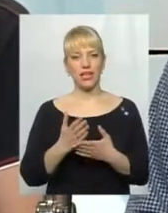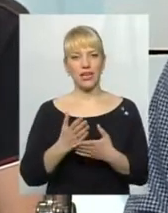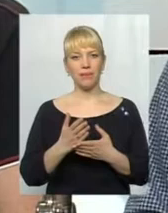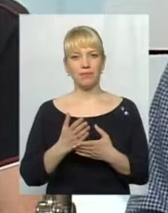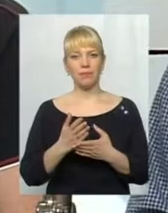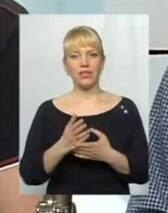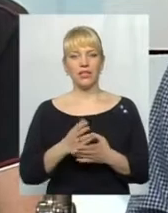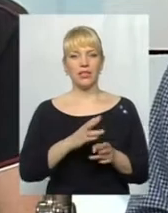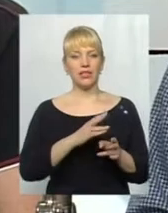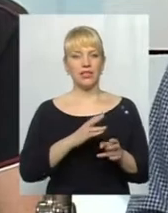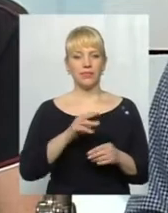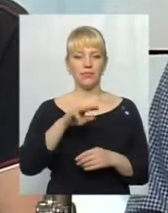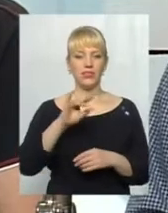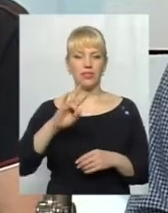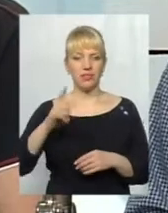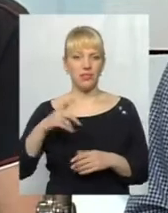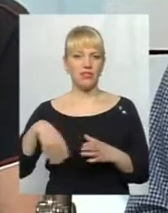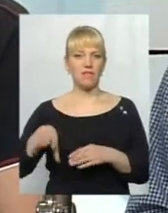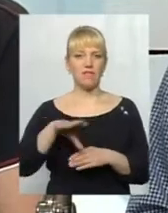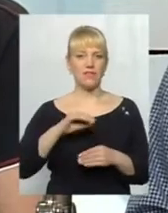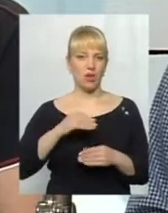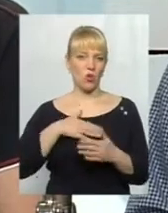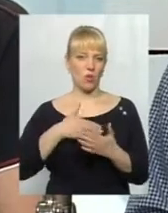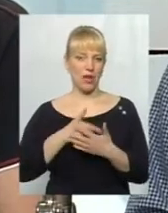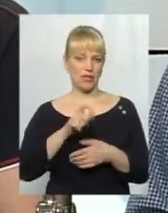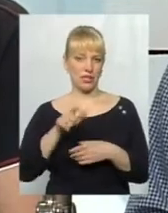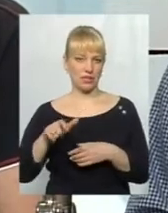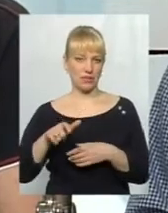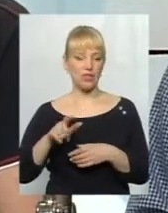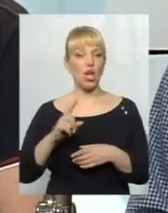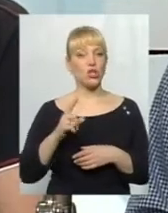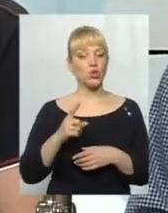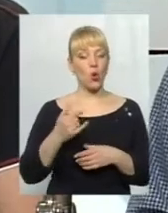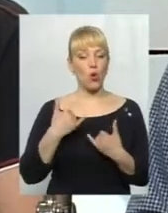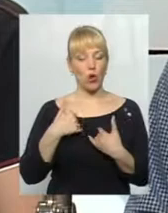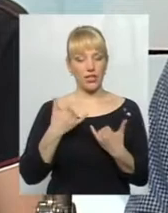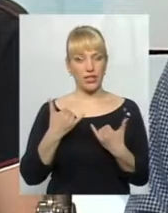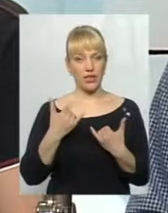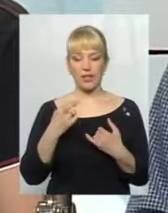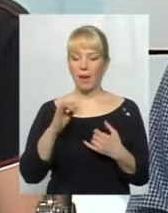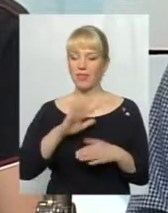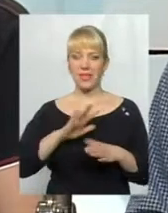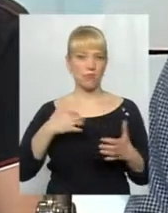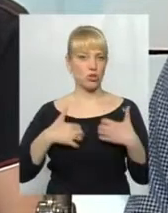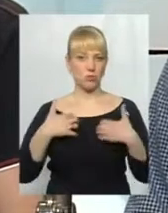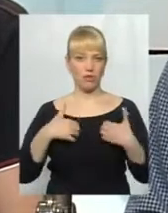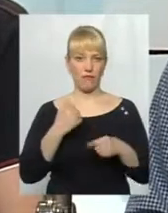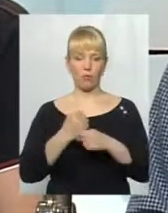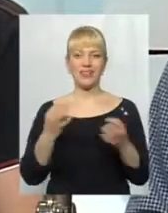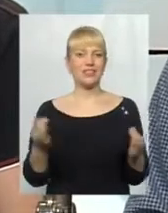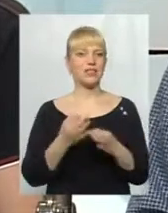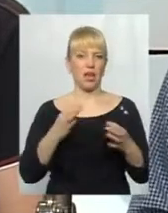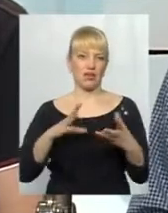усіх громадських активістів. І сьогодні я би не поспішав би робити якихось висновків,